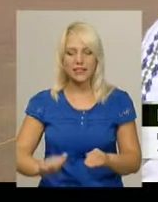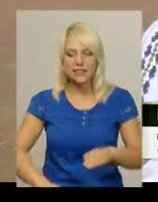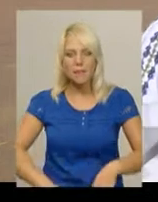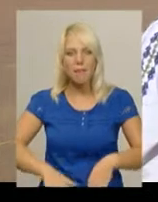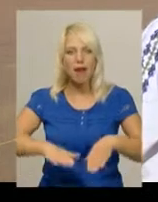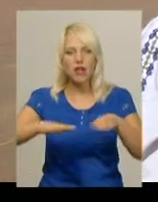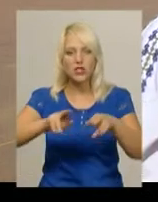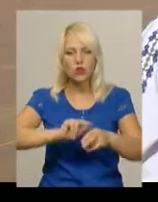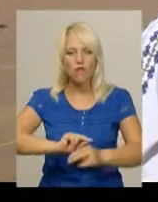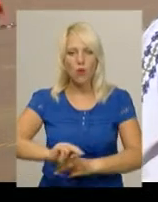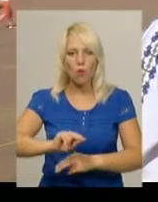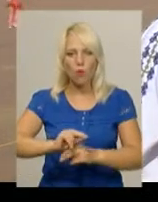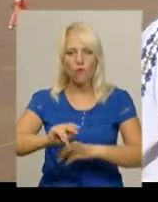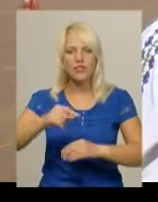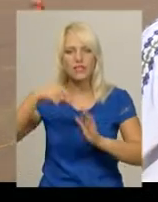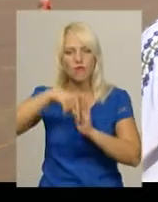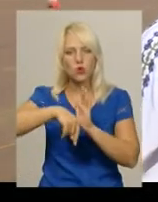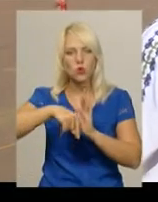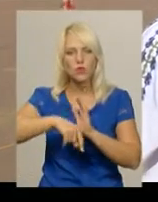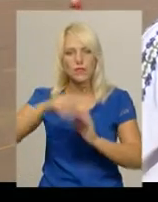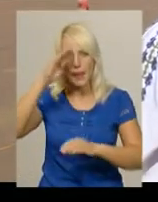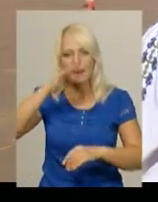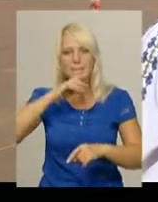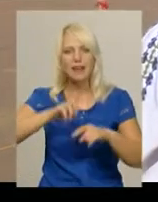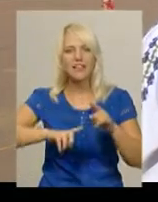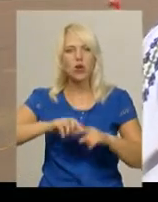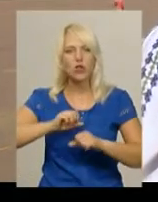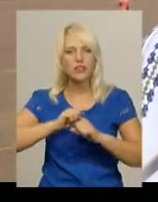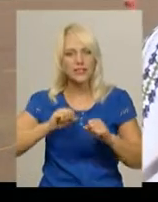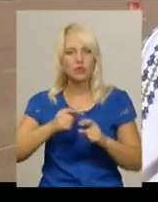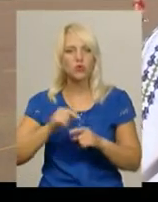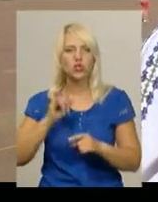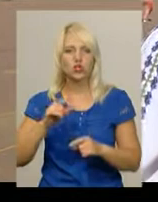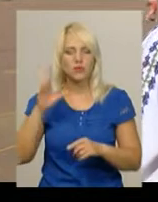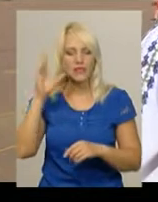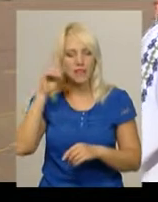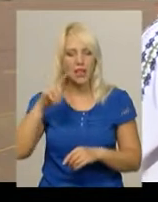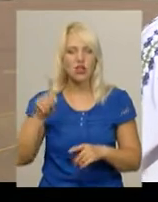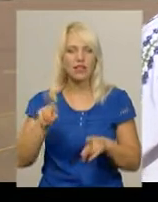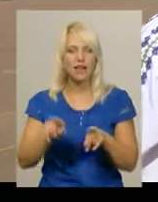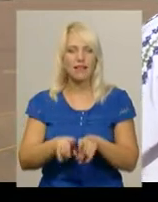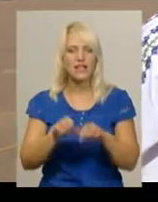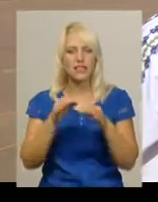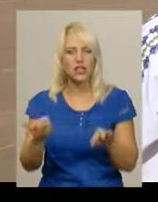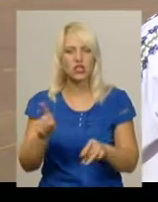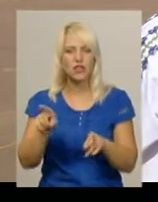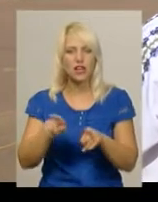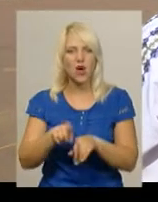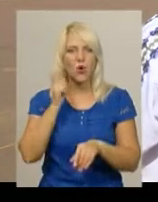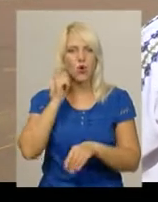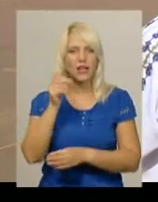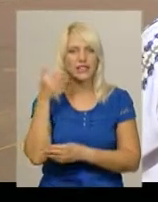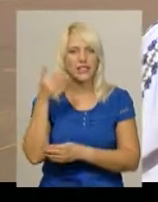патріотизму, розуміли, що таке День Незалежності, розуміли, що таке український сяк, і щоб любили